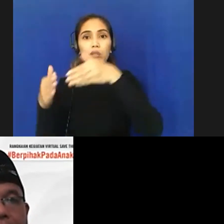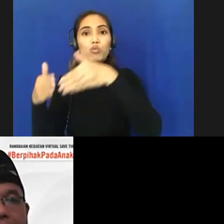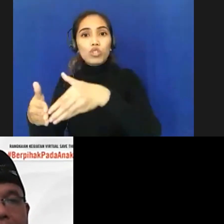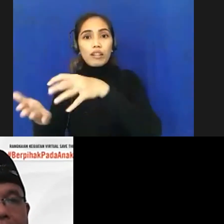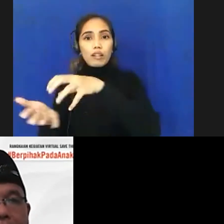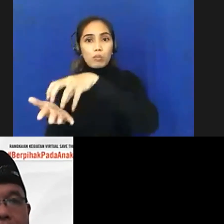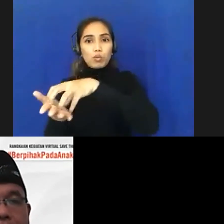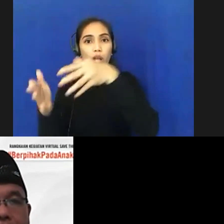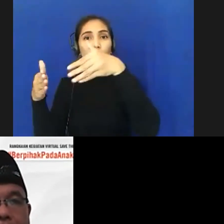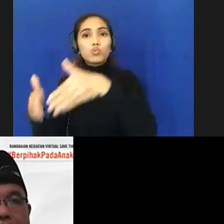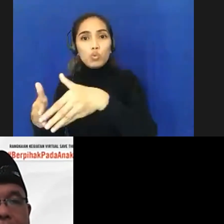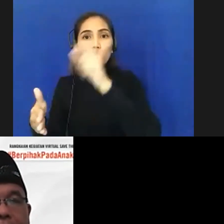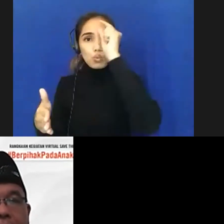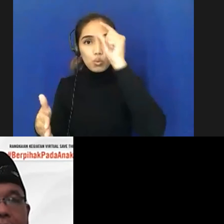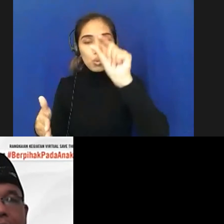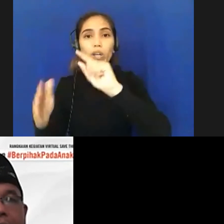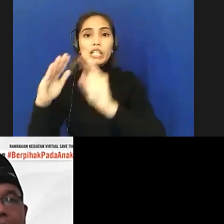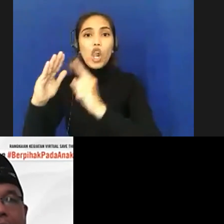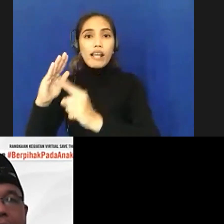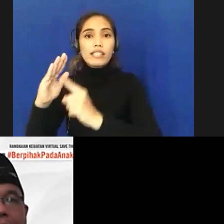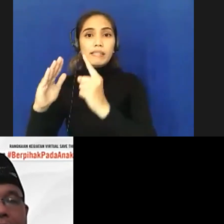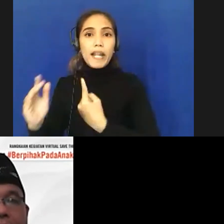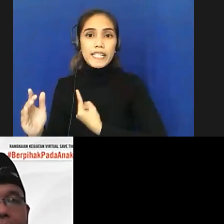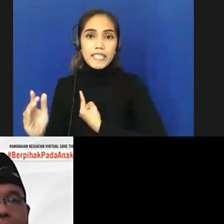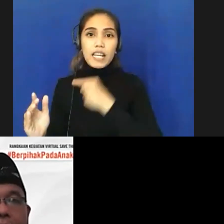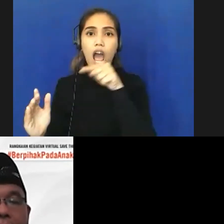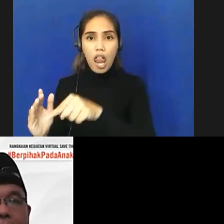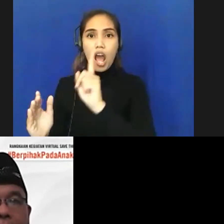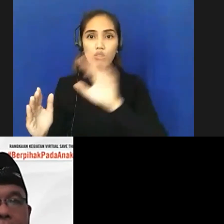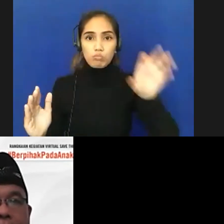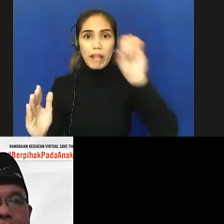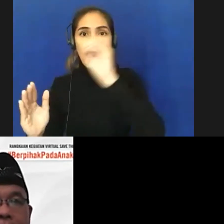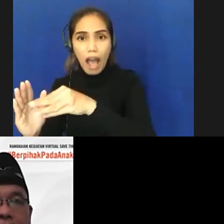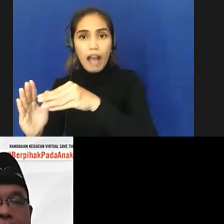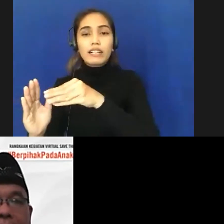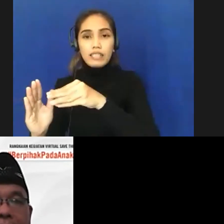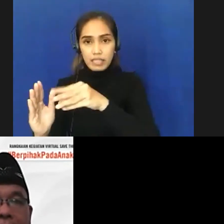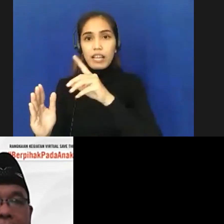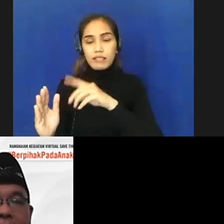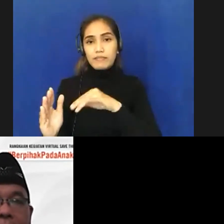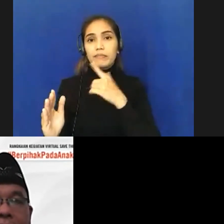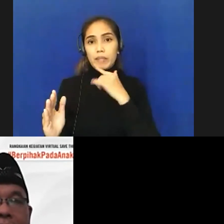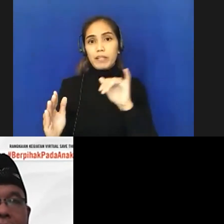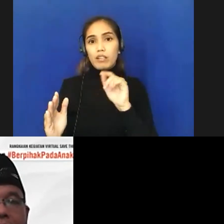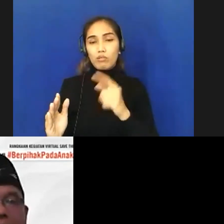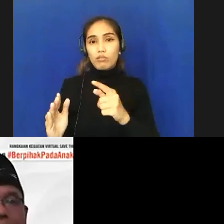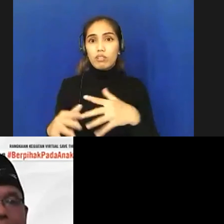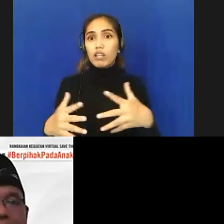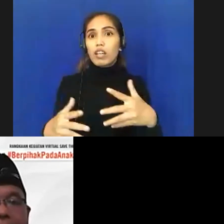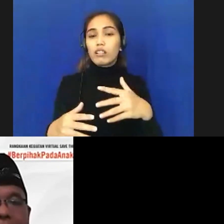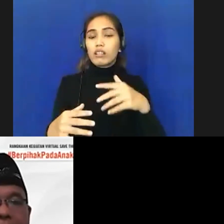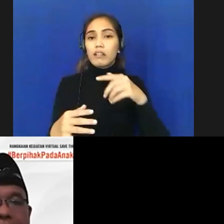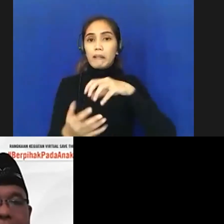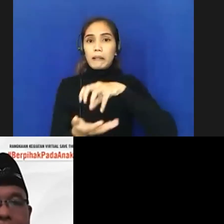pelaksana tugas dalam hal memantau pasien konfirmasi jangankan di rumah di